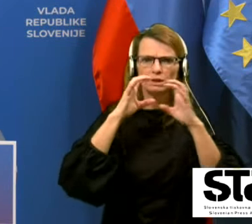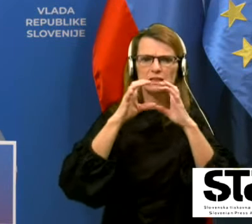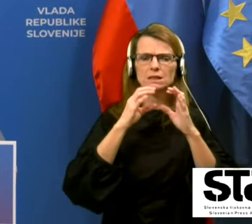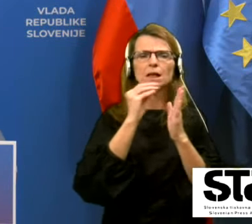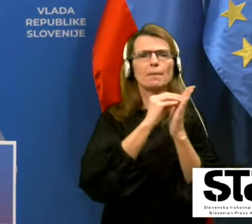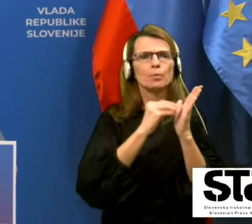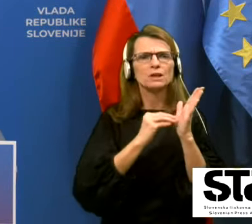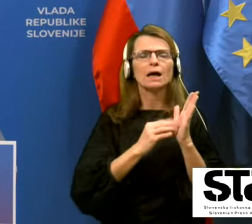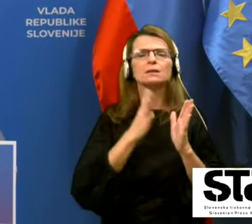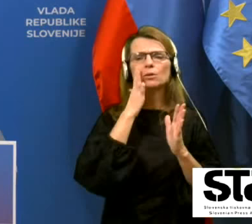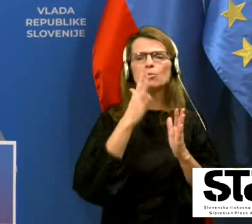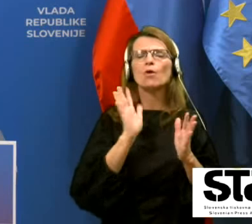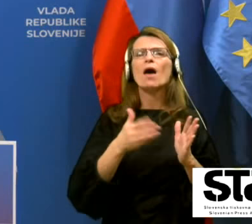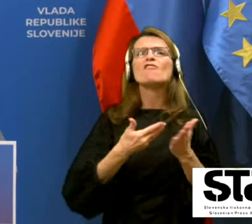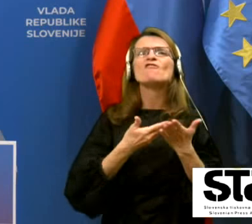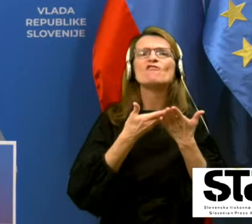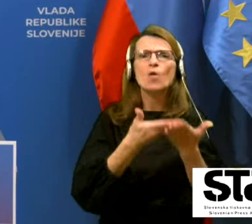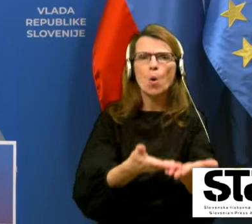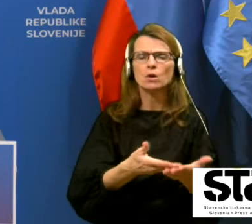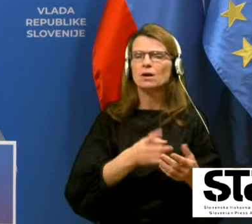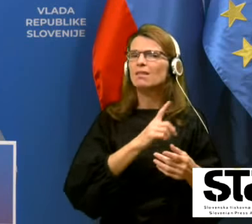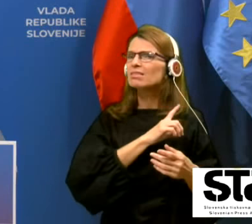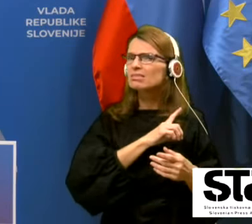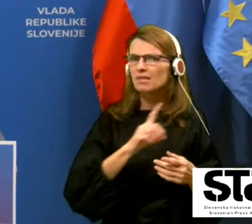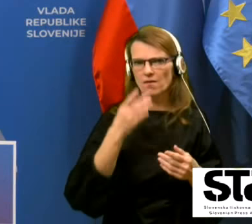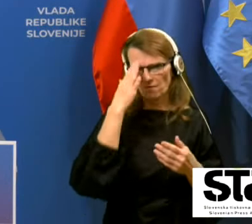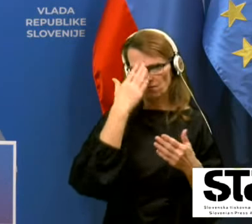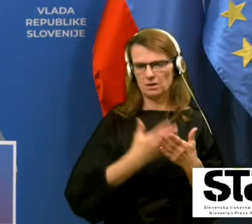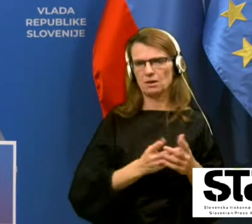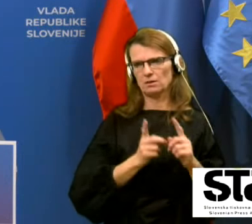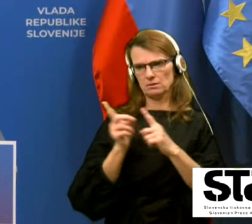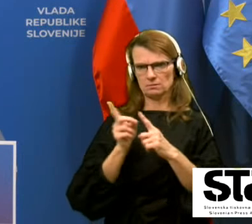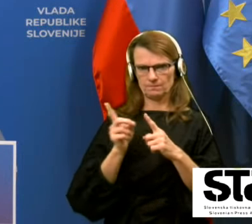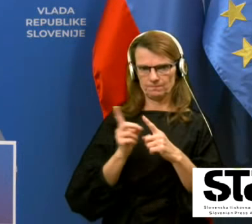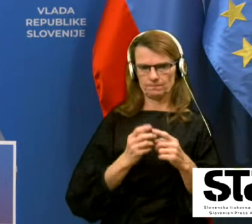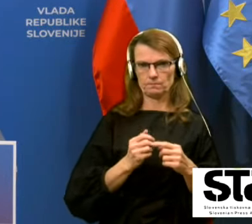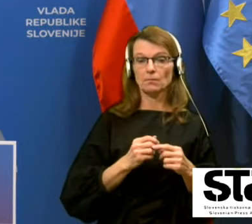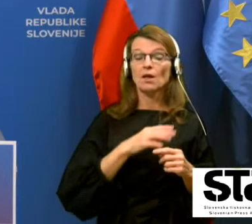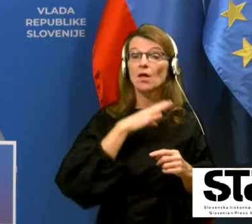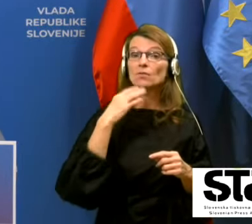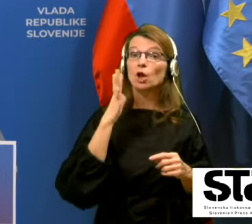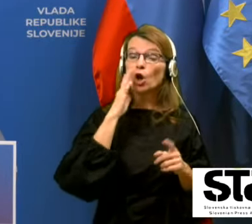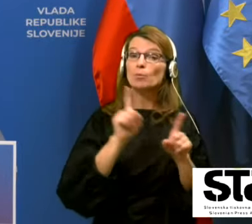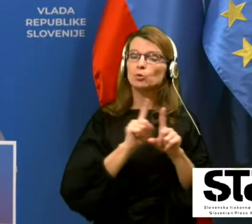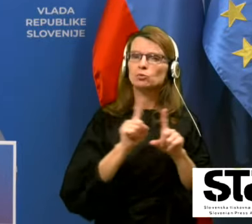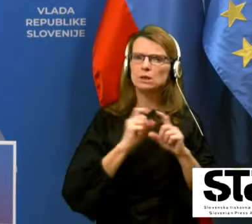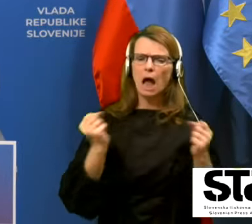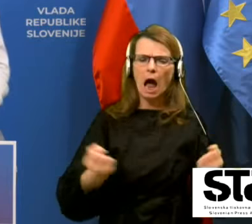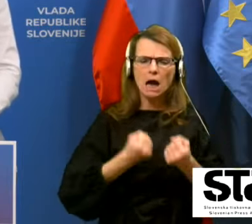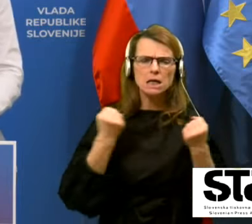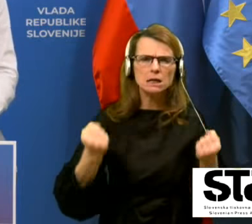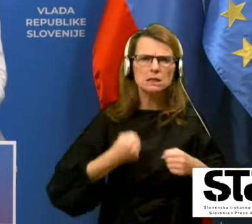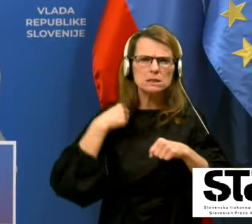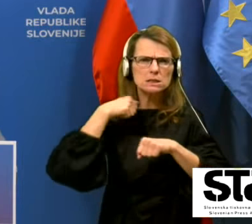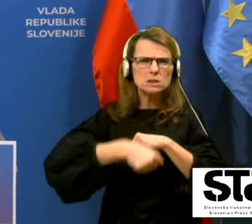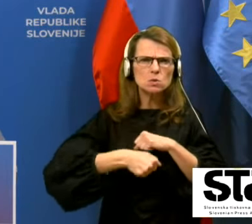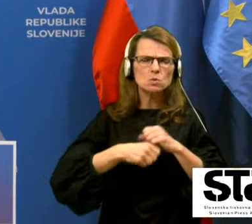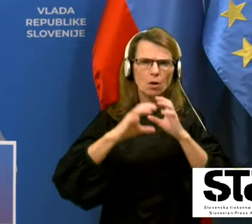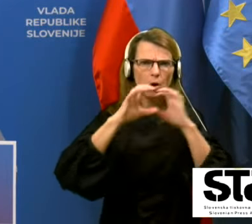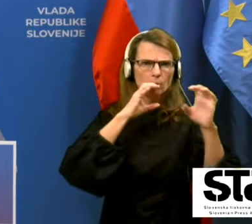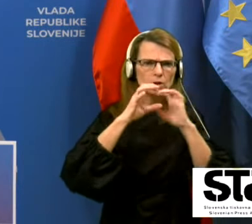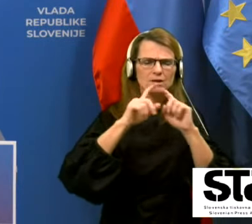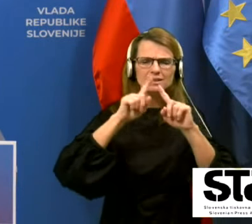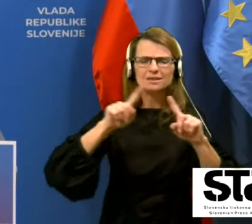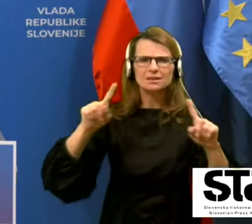to je to, ne skočiti na tisto prvo žogo. Veliko bo mogoče tudi agresivne komunikacije v tej fazi strani raznih